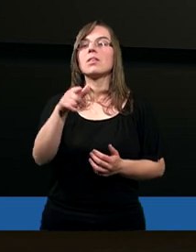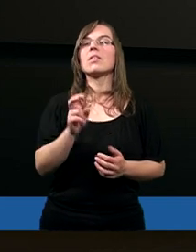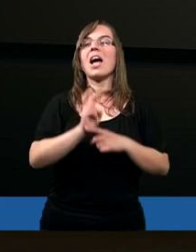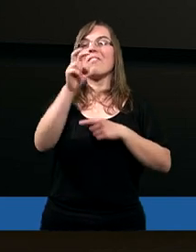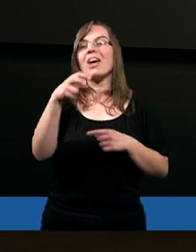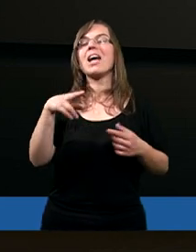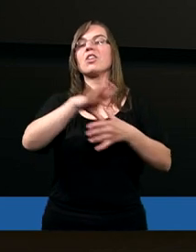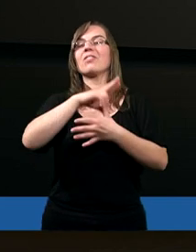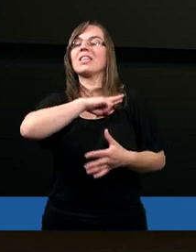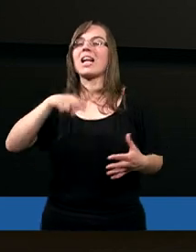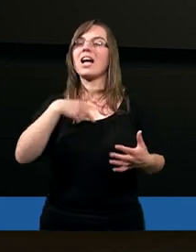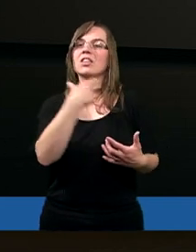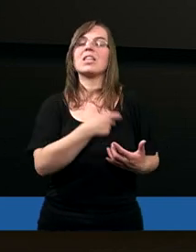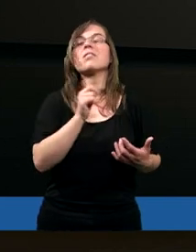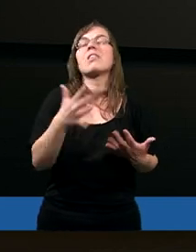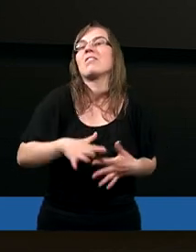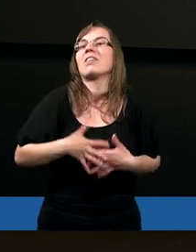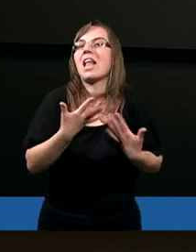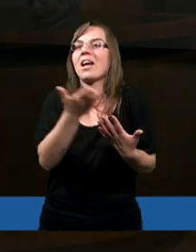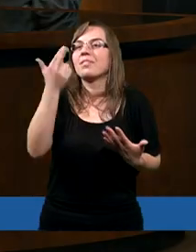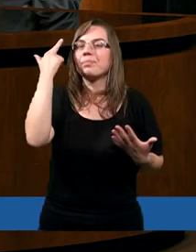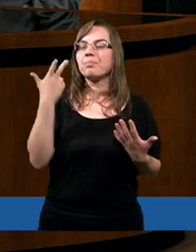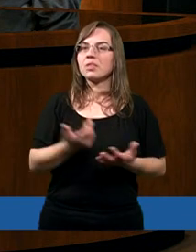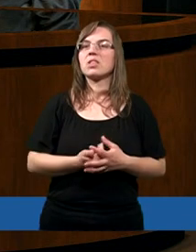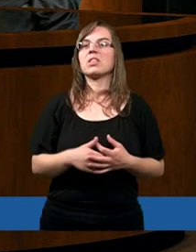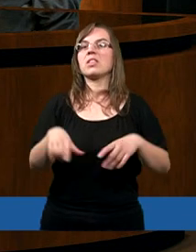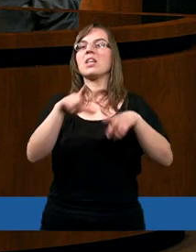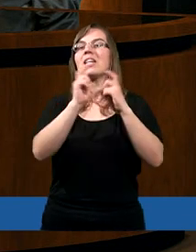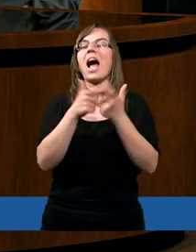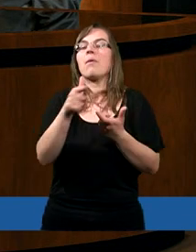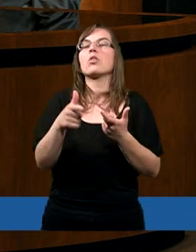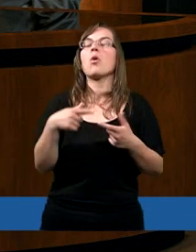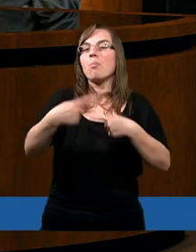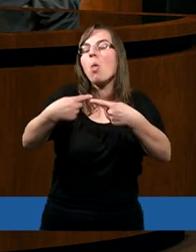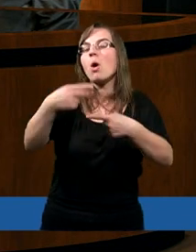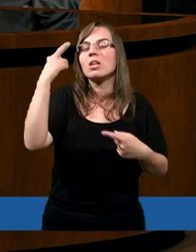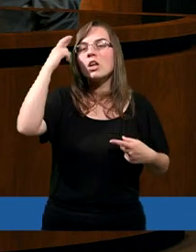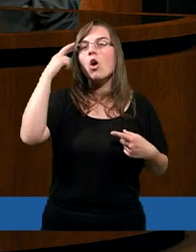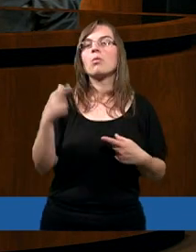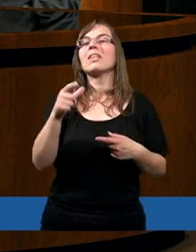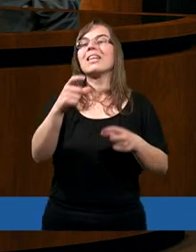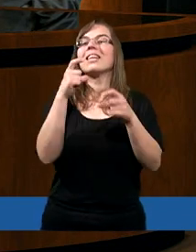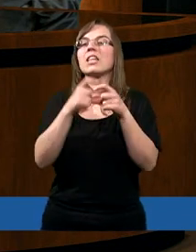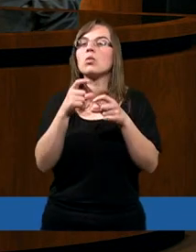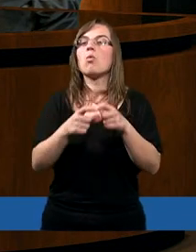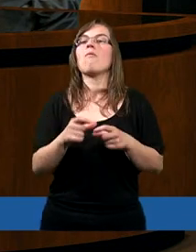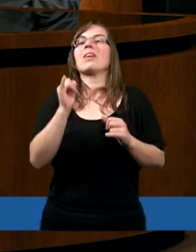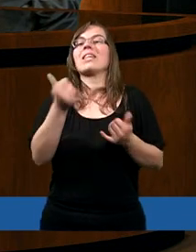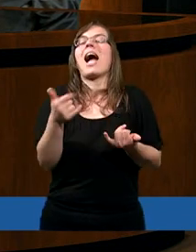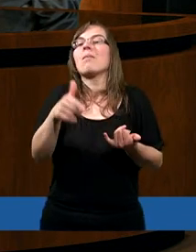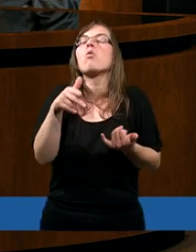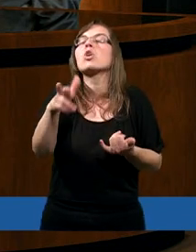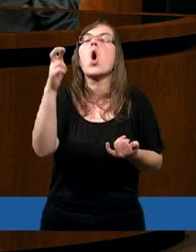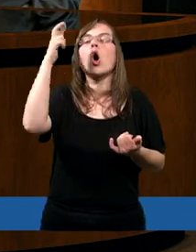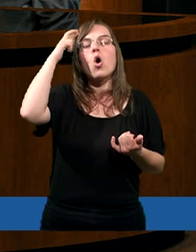wzejść w nasze serca, jak ona się wydaje? To są na mnie parę interpretacji w zasadzie tych słów, a jak